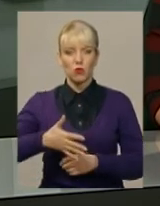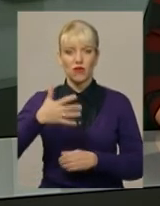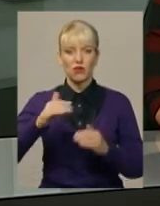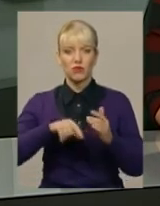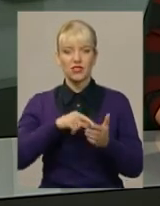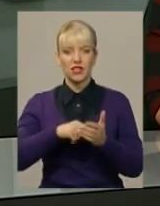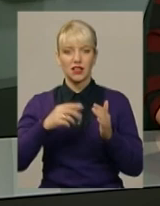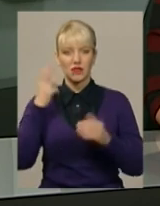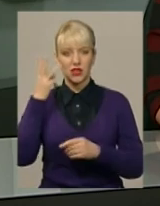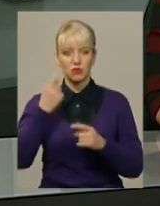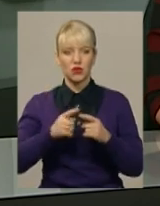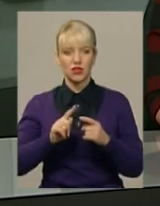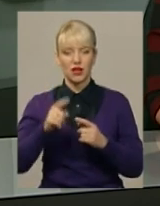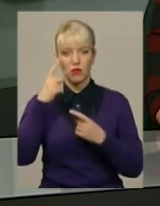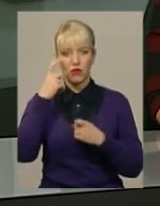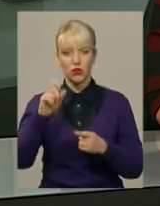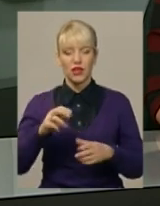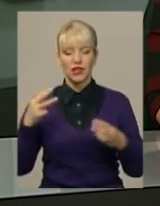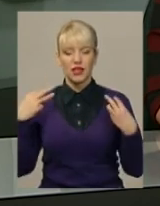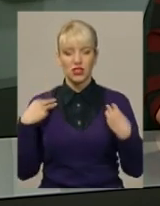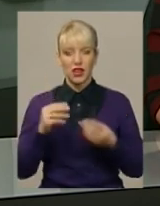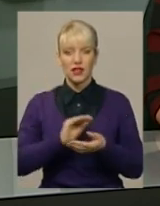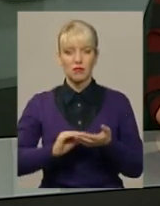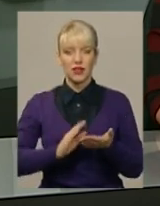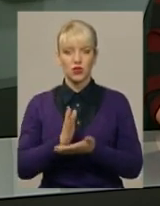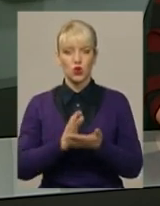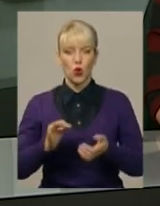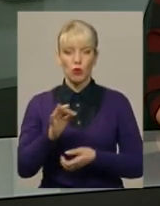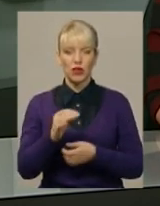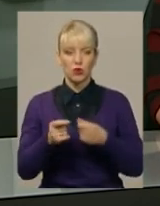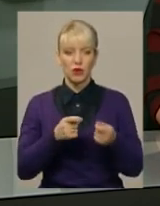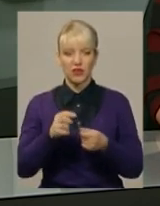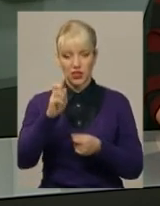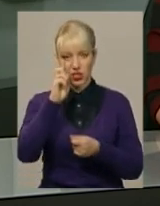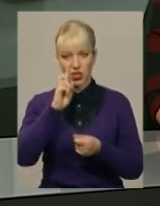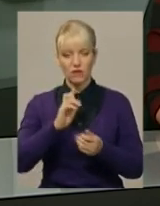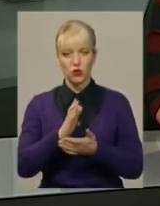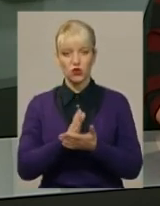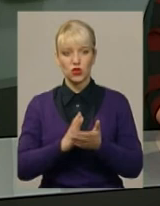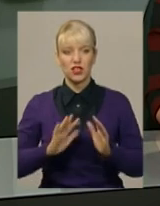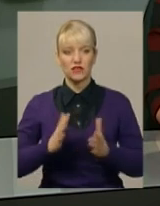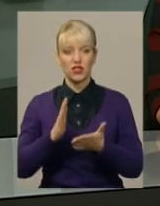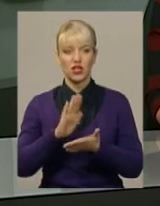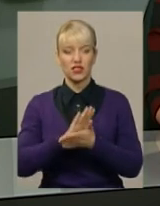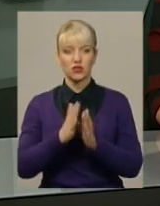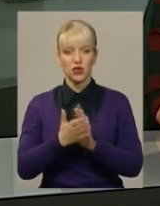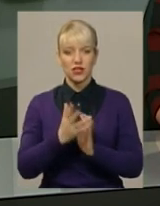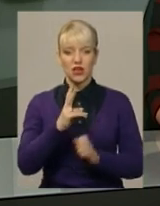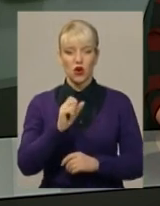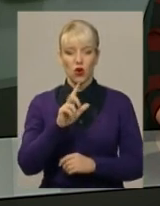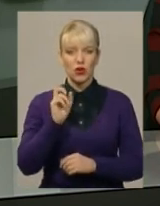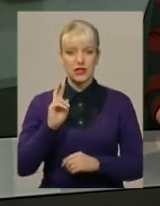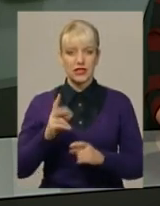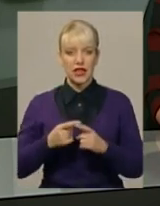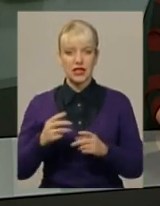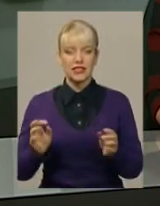Хмельницького. Про це повідомив начальник пресслужби обласного управління Державної служби з надзвичайних ситуацій Андрій Козак. Займання